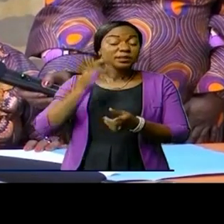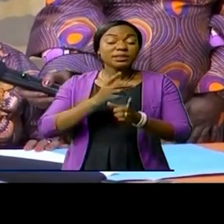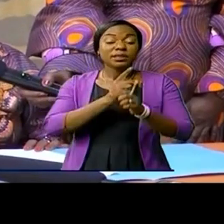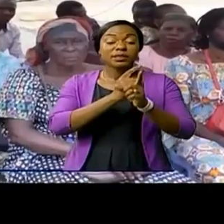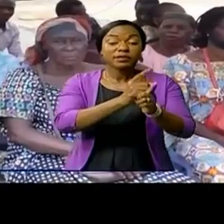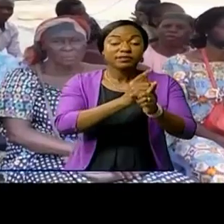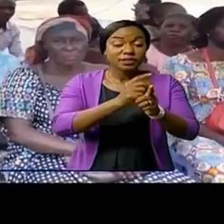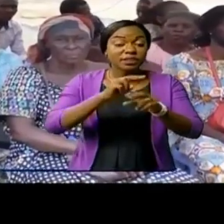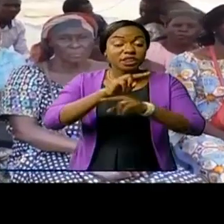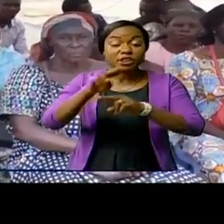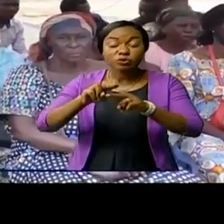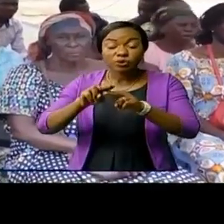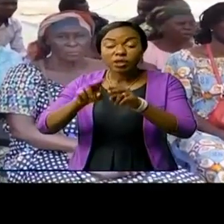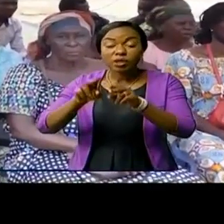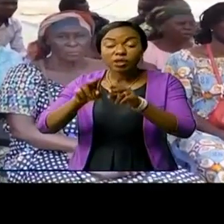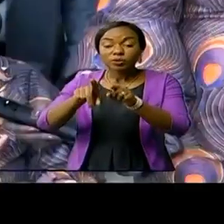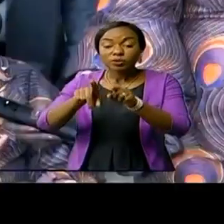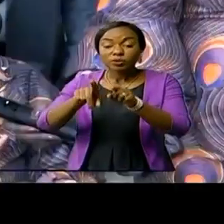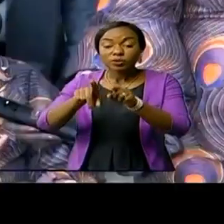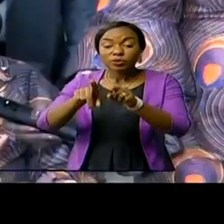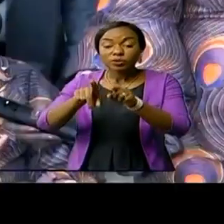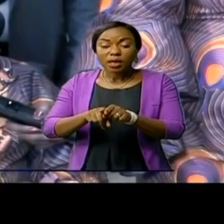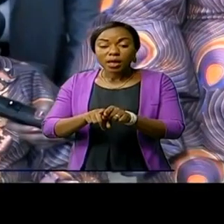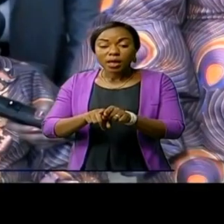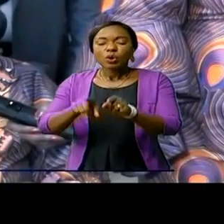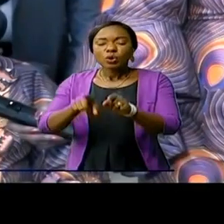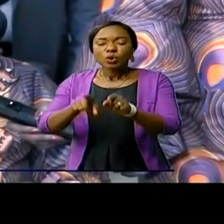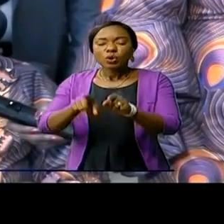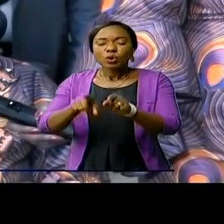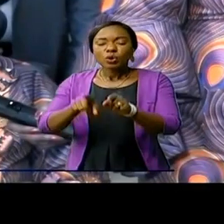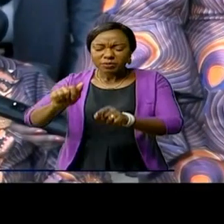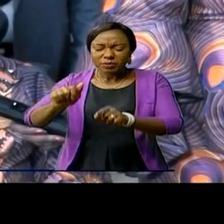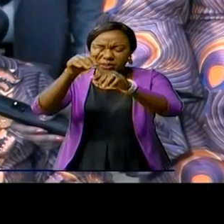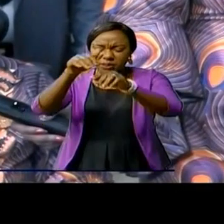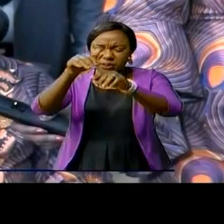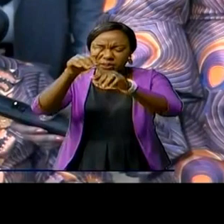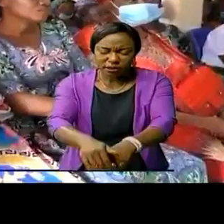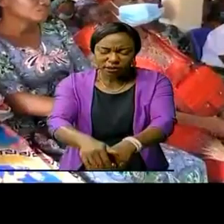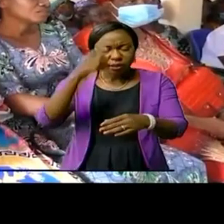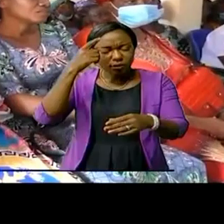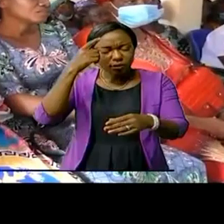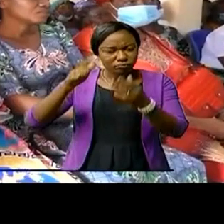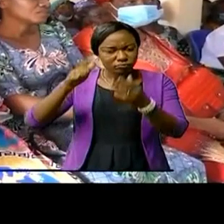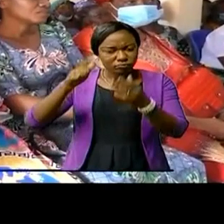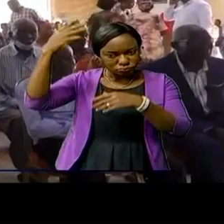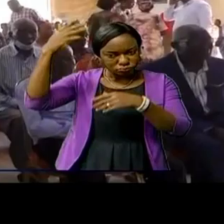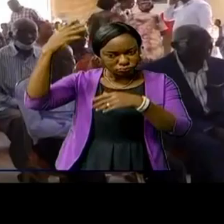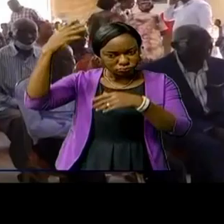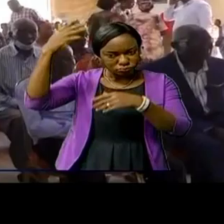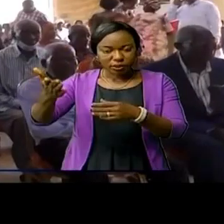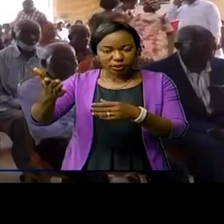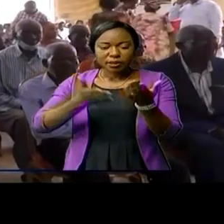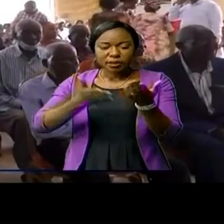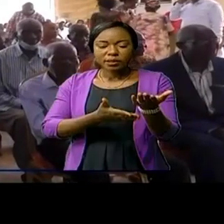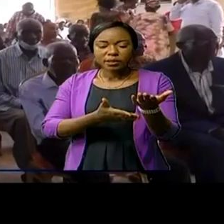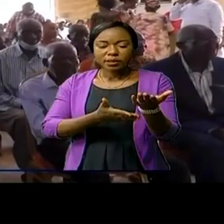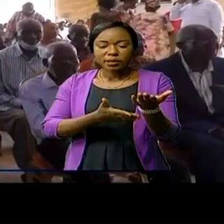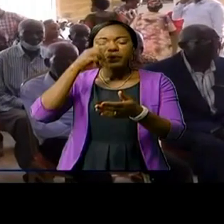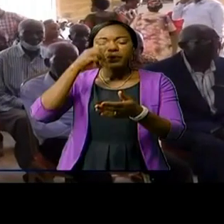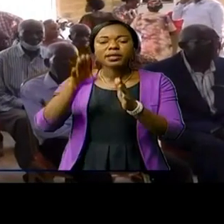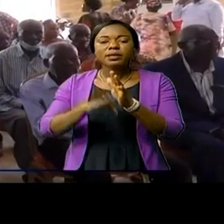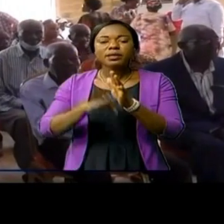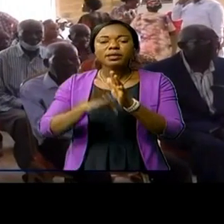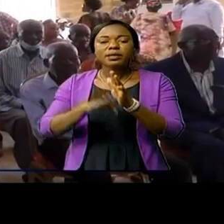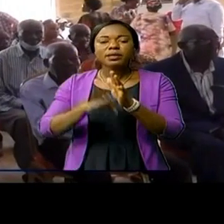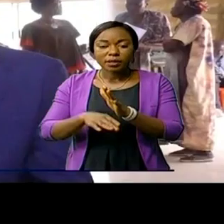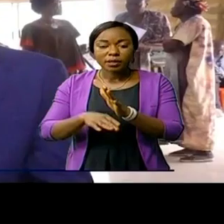nationale, Gilbert Kabandakurenga, s'engage à solliciter dans le tout prochain jour auprès du Parlement et du gouvernement de